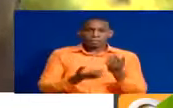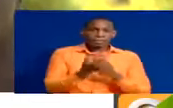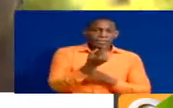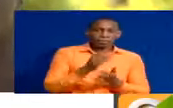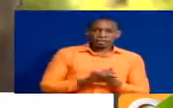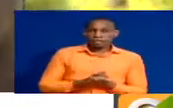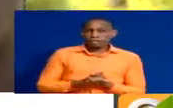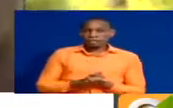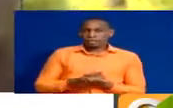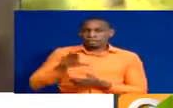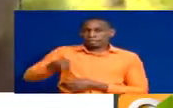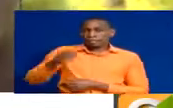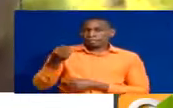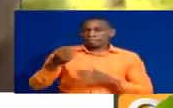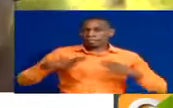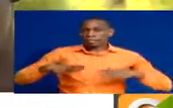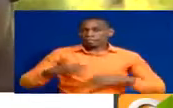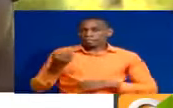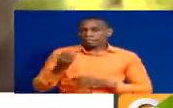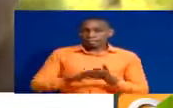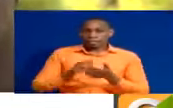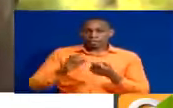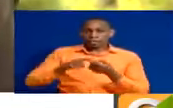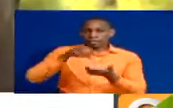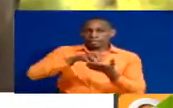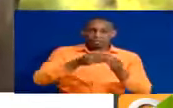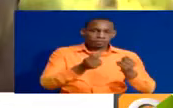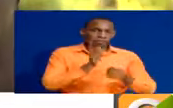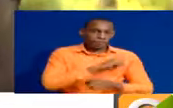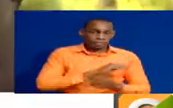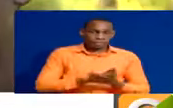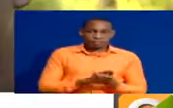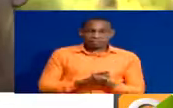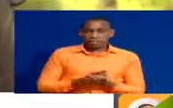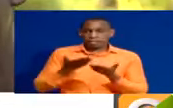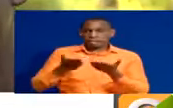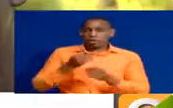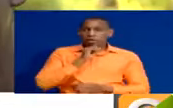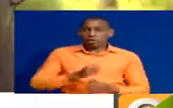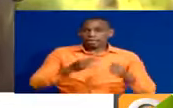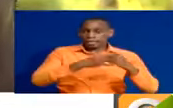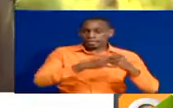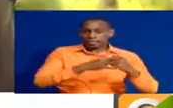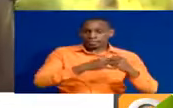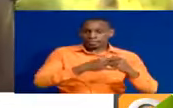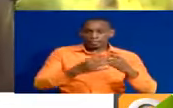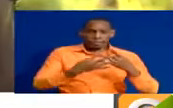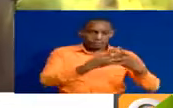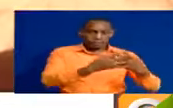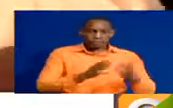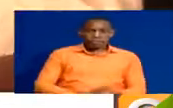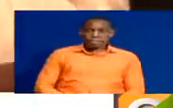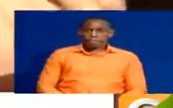Nimechukulia tuwa watu watatu. Moja kesi yake ilisha, hako eight years in prison.